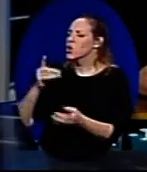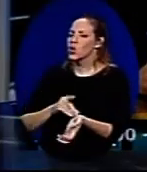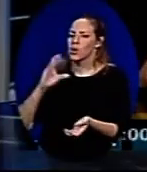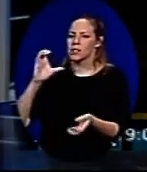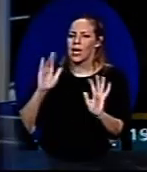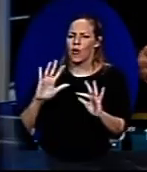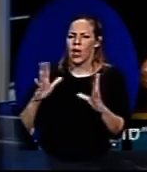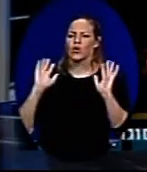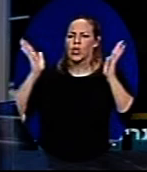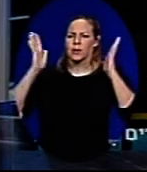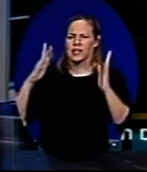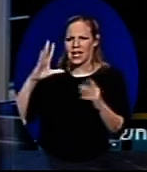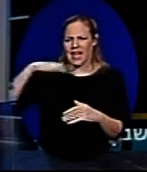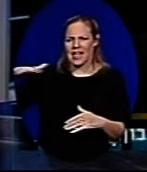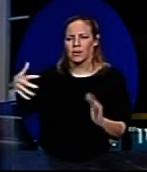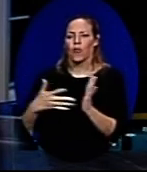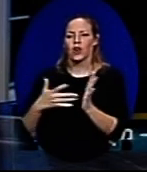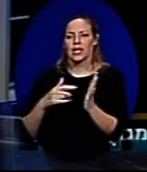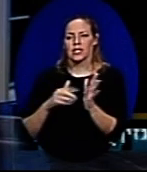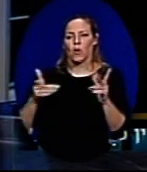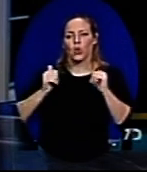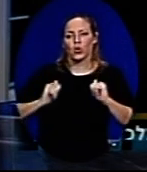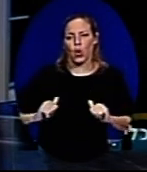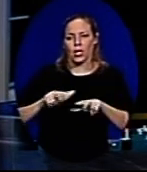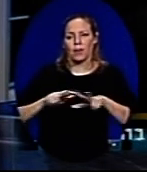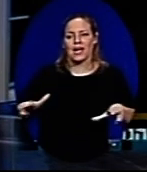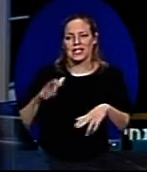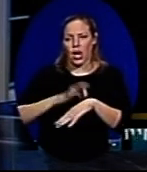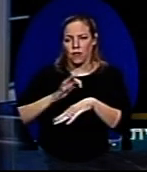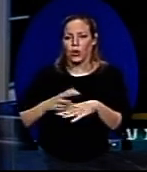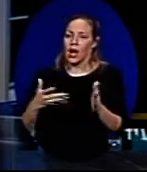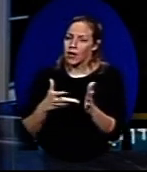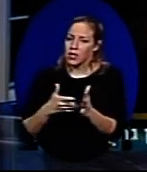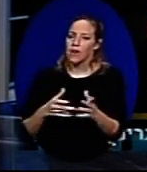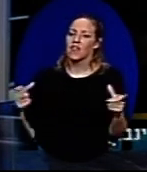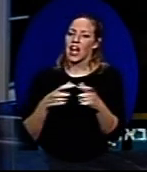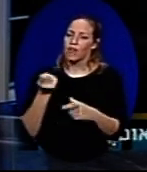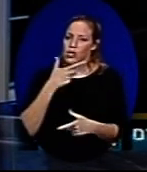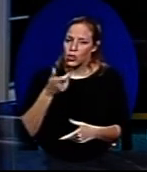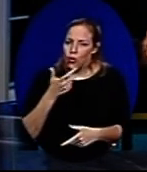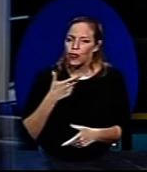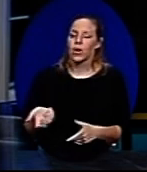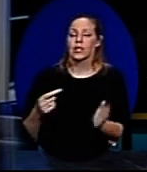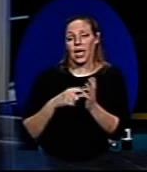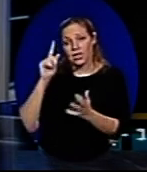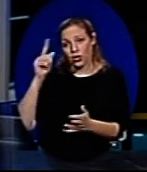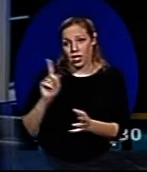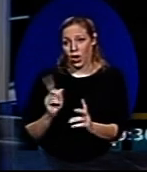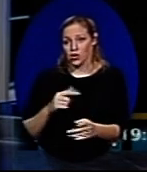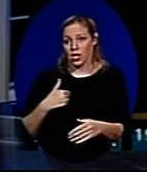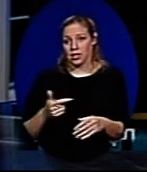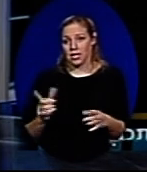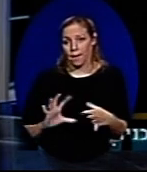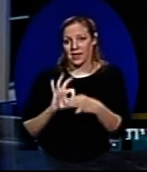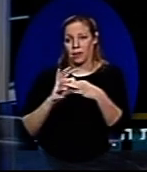אינפלציה של ילדים שמאובחנים, בגלל שזה מאוד מאוד נוח למערכת הרפואית להבחן, ולחברות התרופות. כי אתה יודע, לא שאני